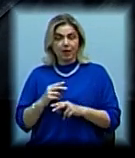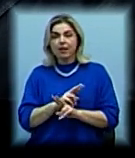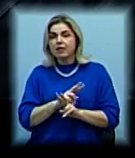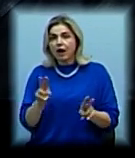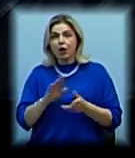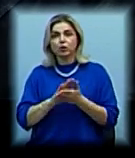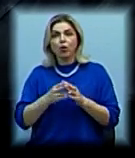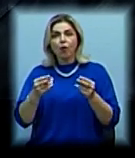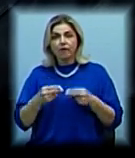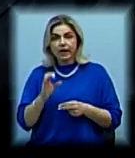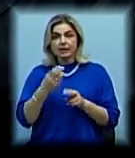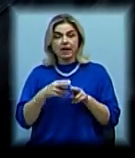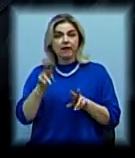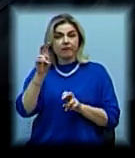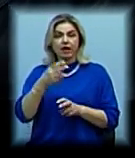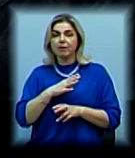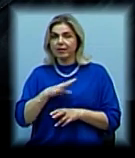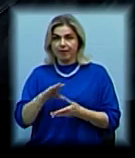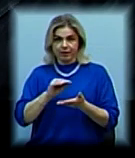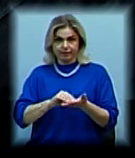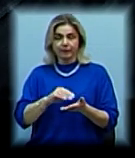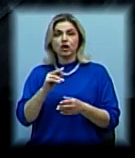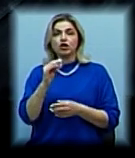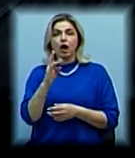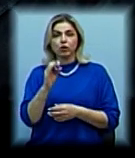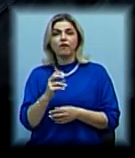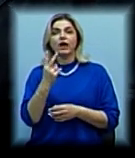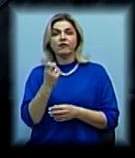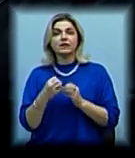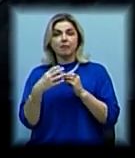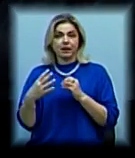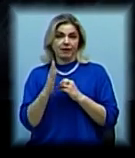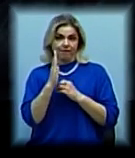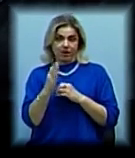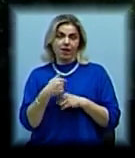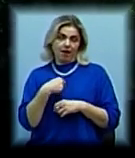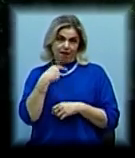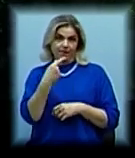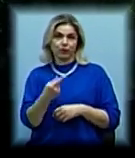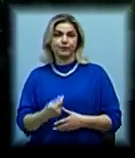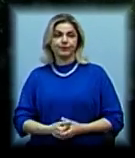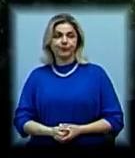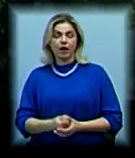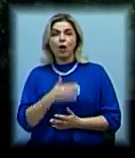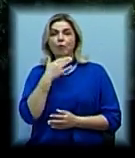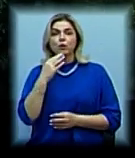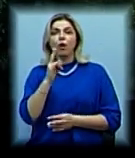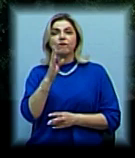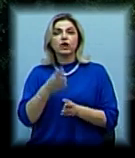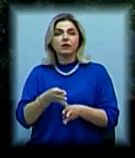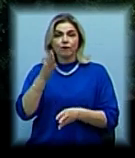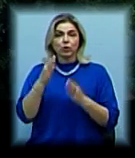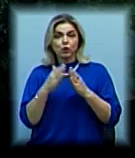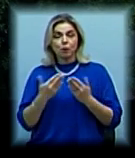договір з містом для людей не укладали. Чкалова 215В. Це я вам кажу. Багатоквартирні будинки,